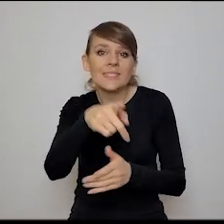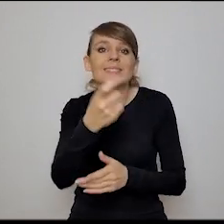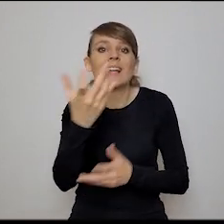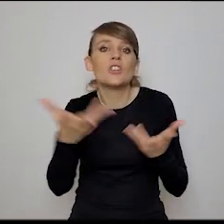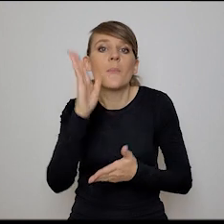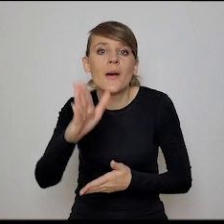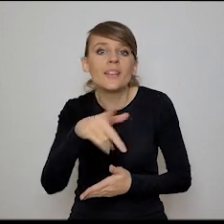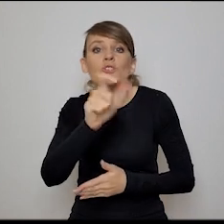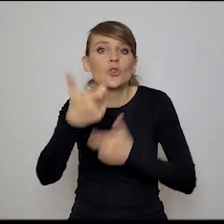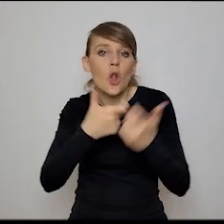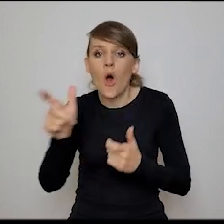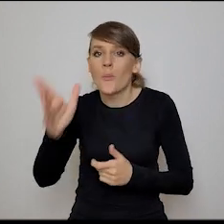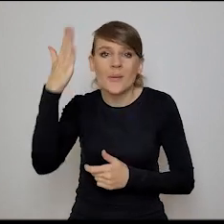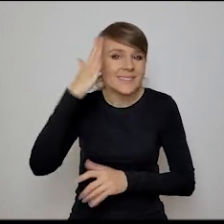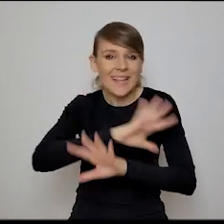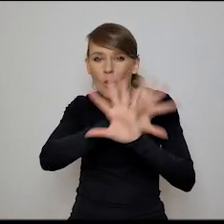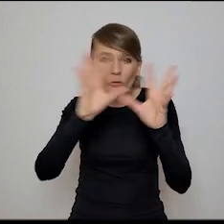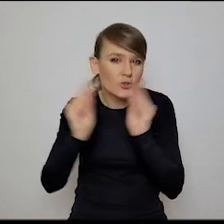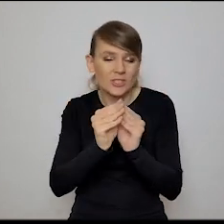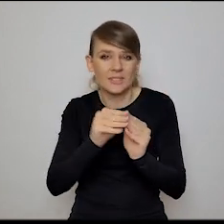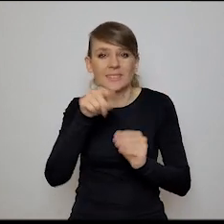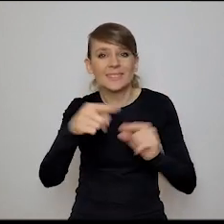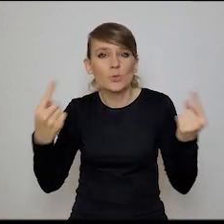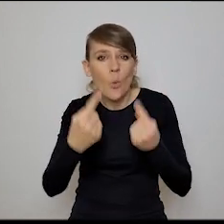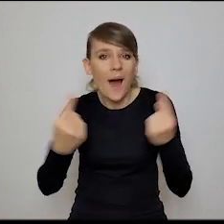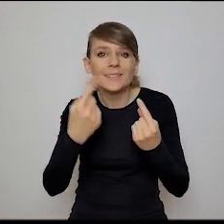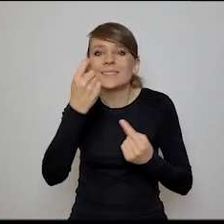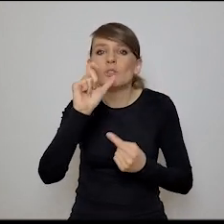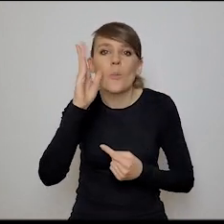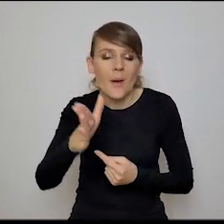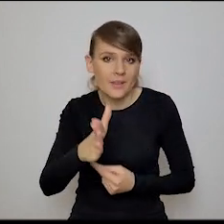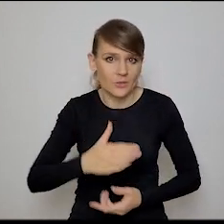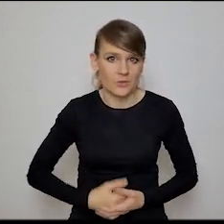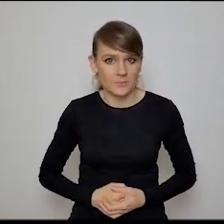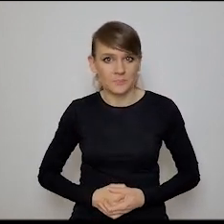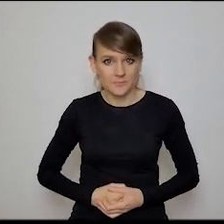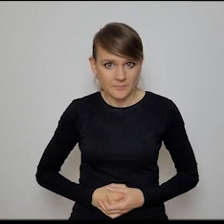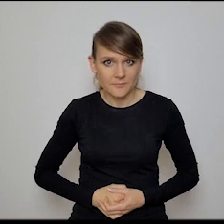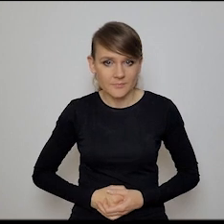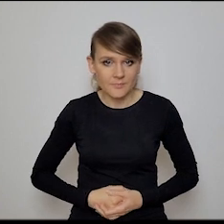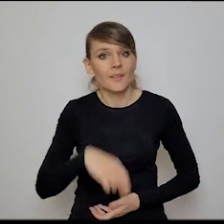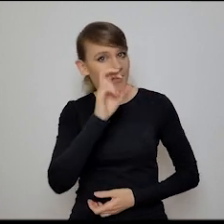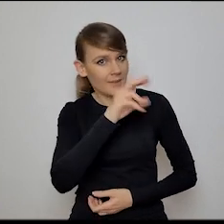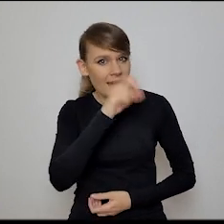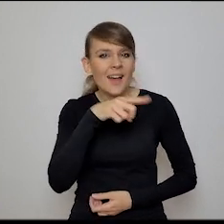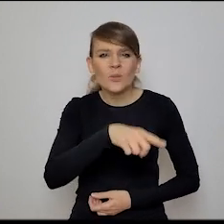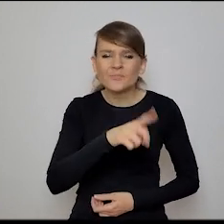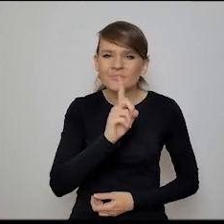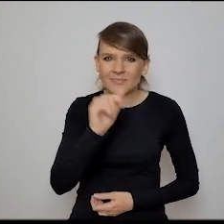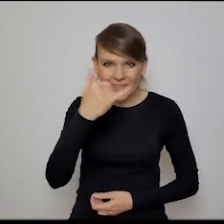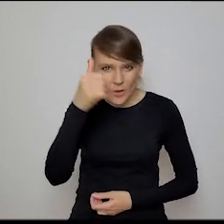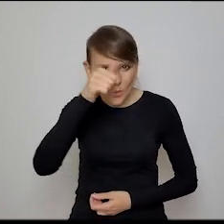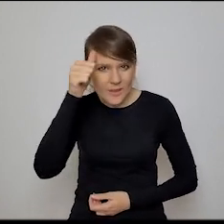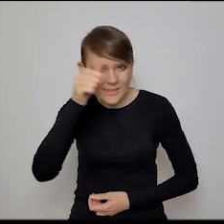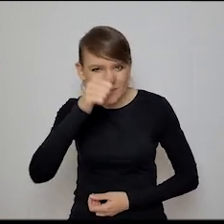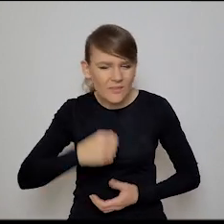będziesz i co zrobisz, bo będzie znał wszystkie parametry danej sytuacji, która cię za chwilę spotka. To jest z kolei ten, czekaj, to się nazywa,